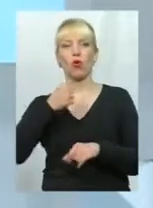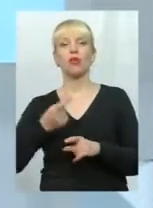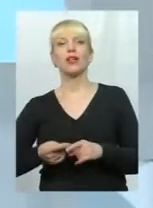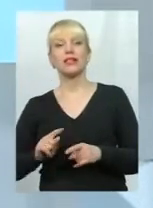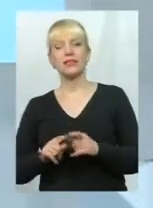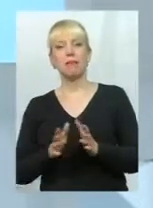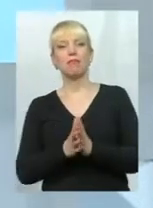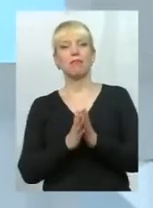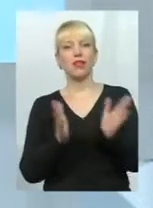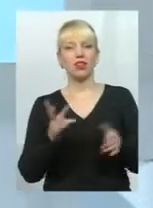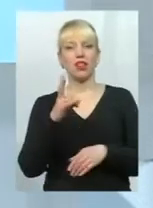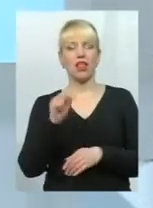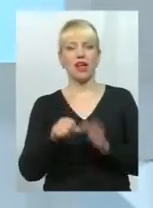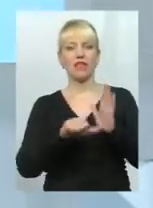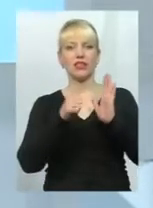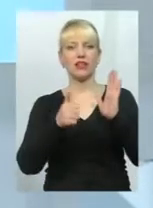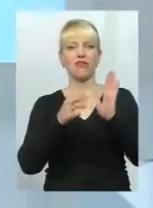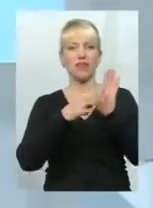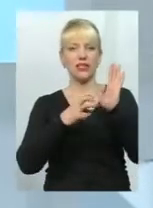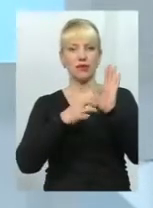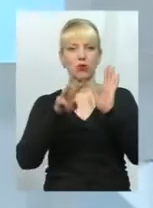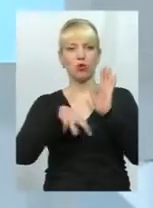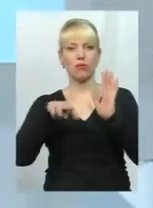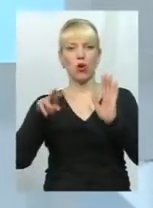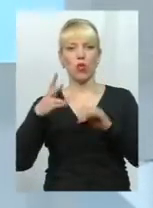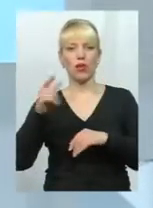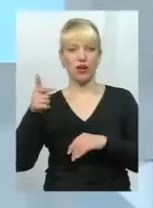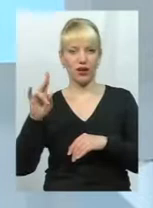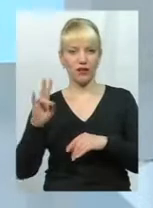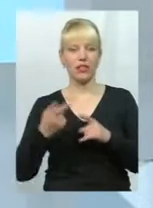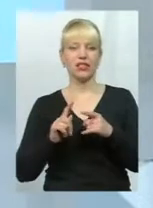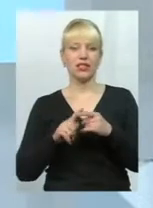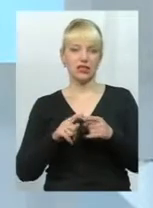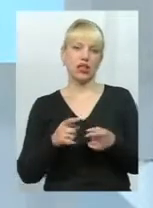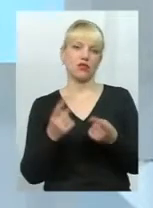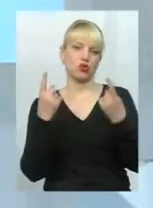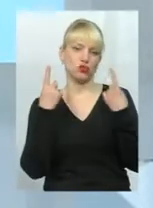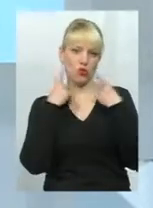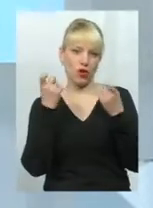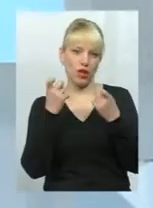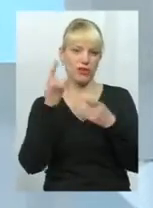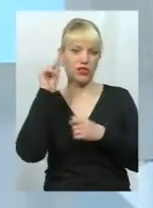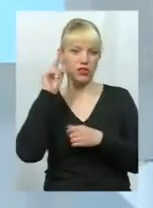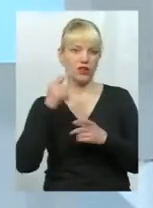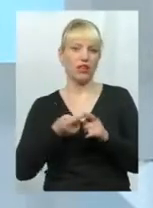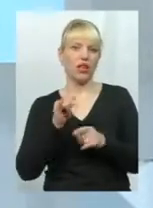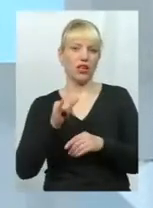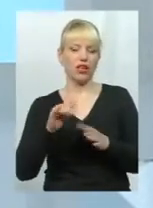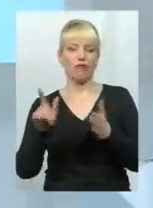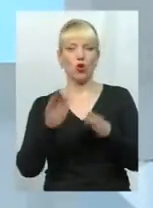більше на 800 мільйонів гривень. Також цифри досить солідні. В розподілі